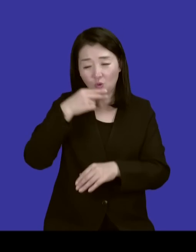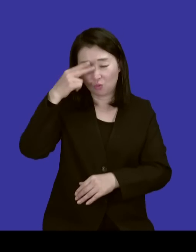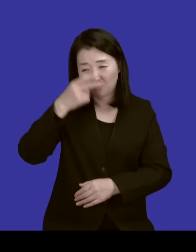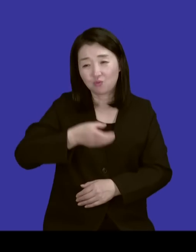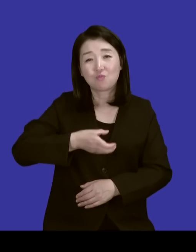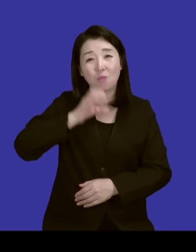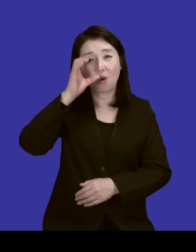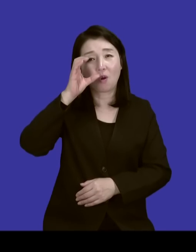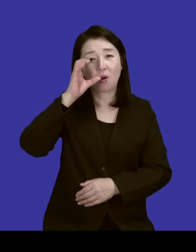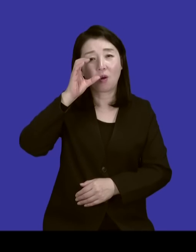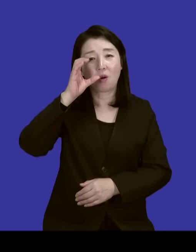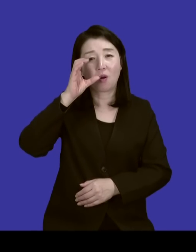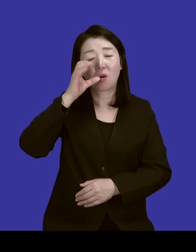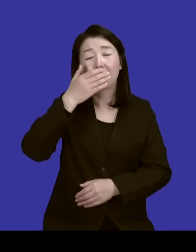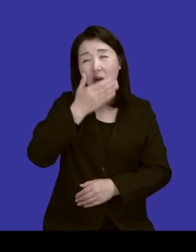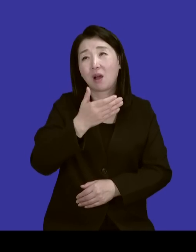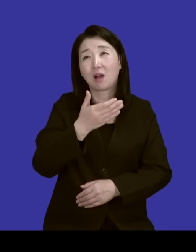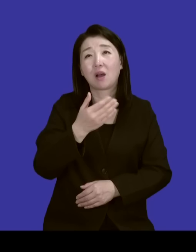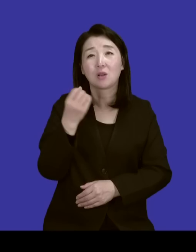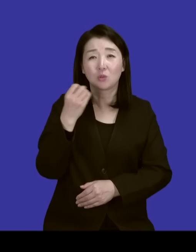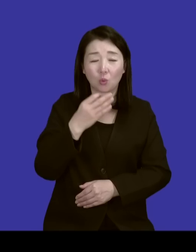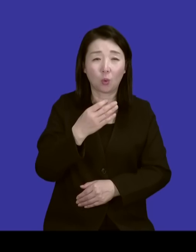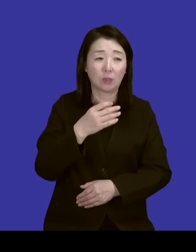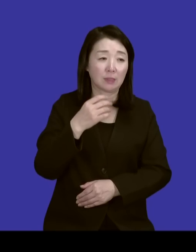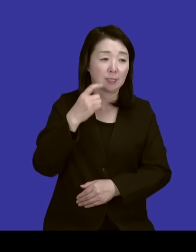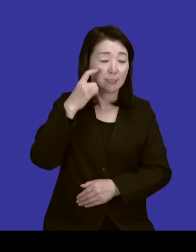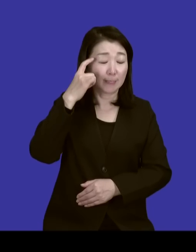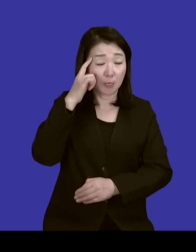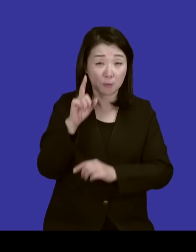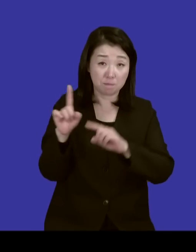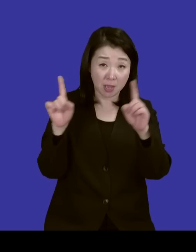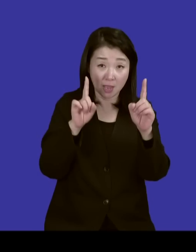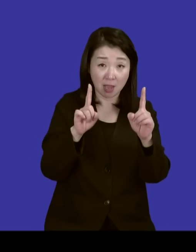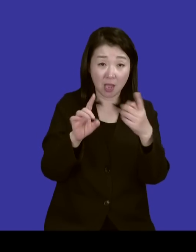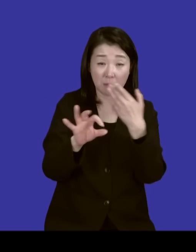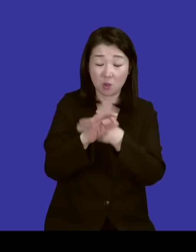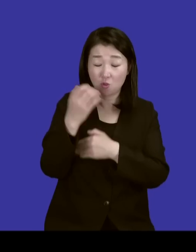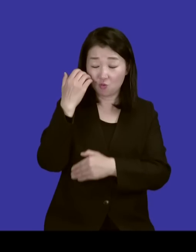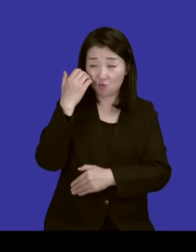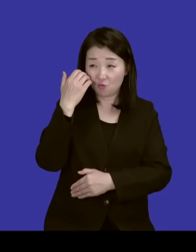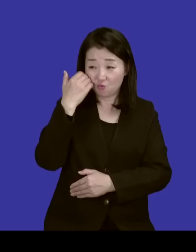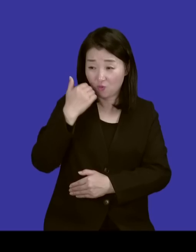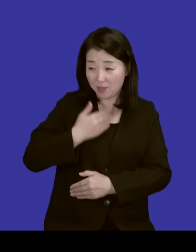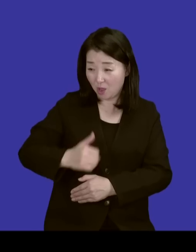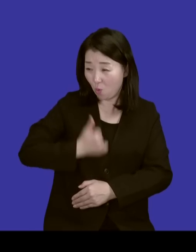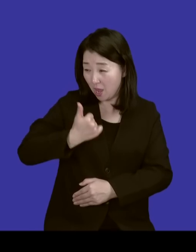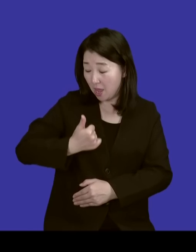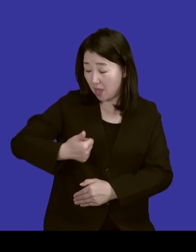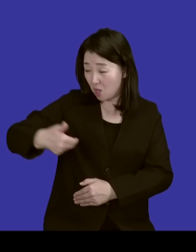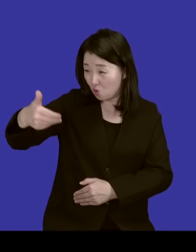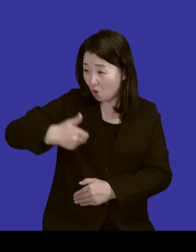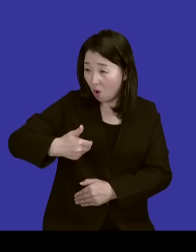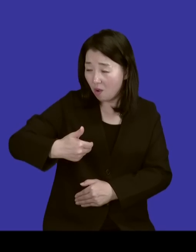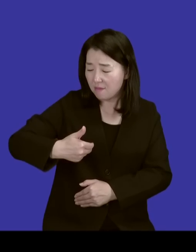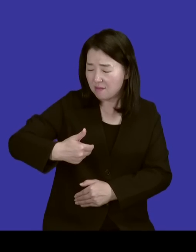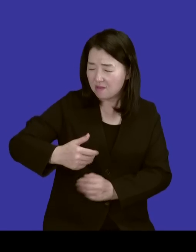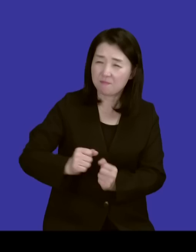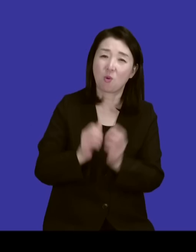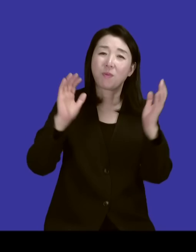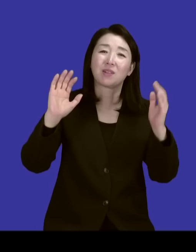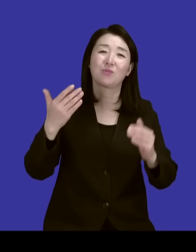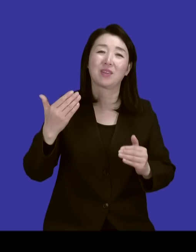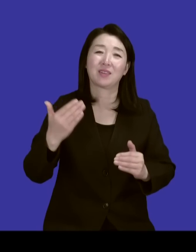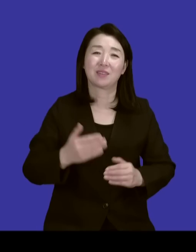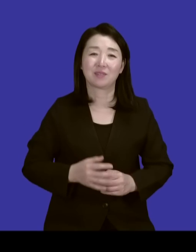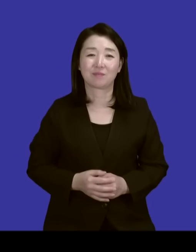할 수도 있고 맨정신에도 누가 나를 막 화가 나게 하면 그냥 그게 되는